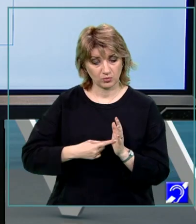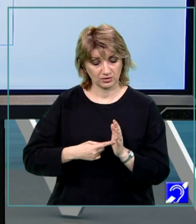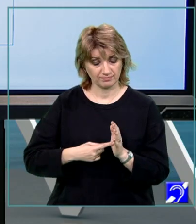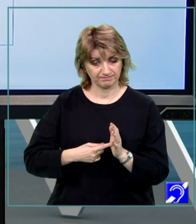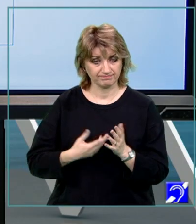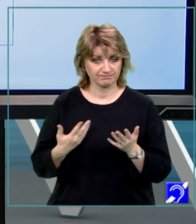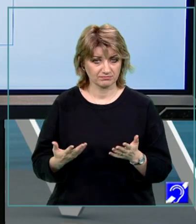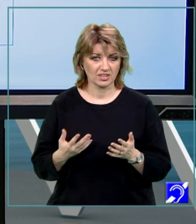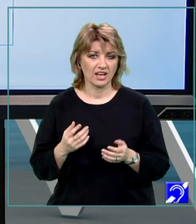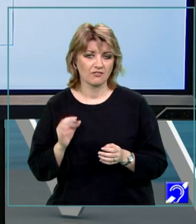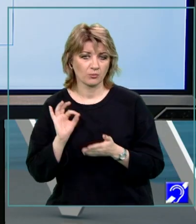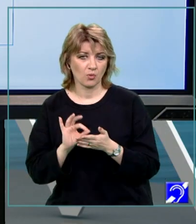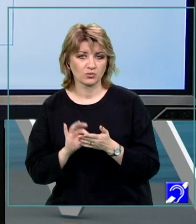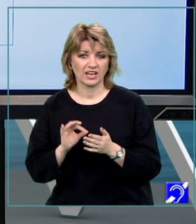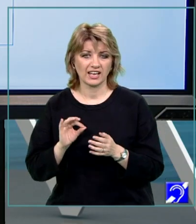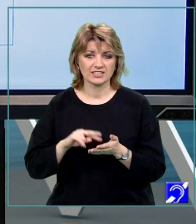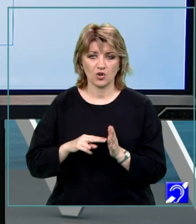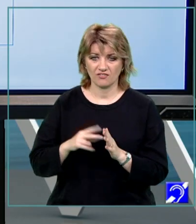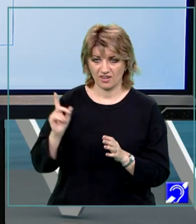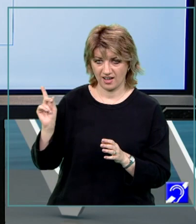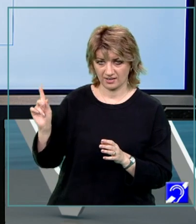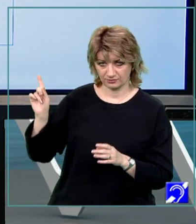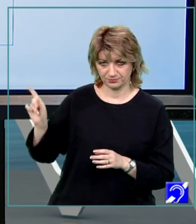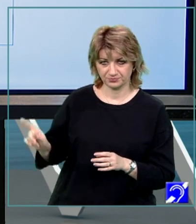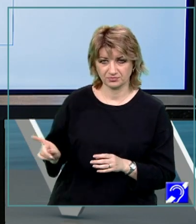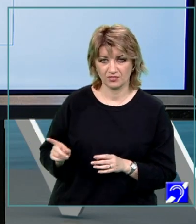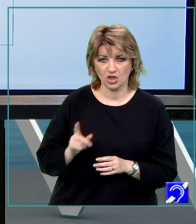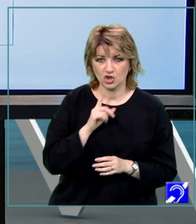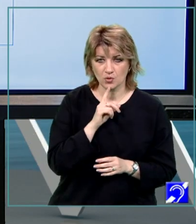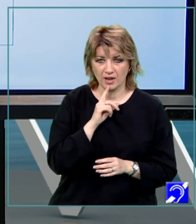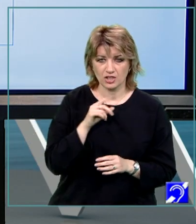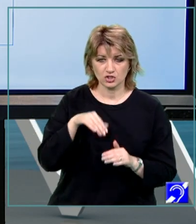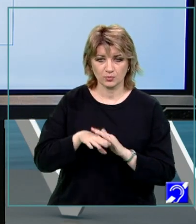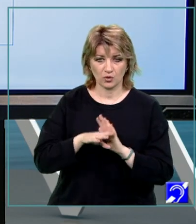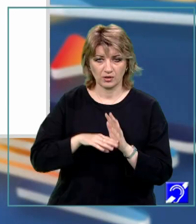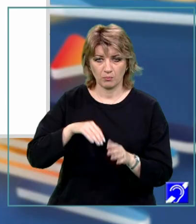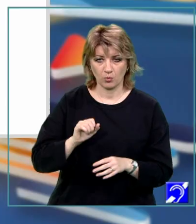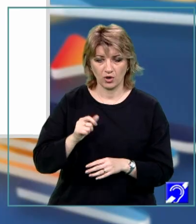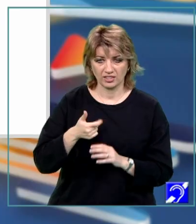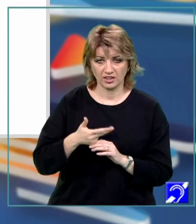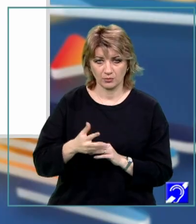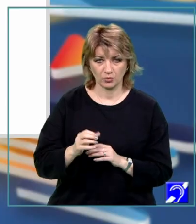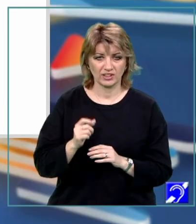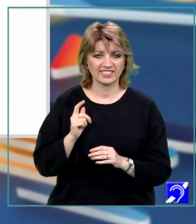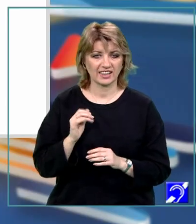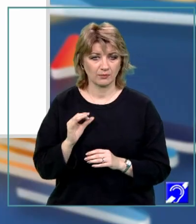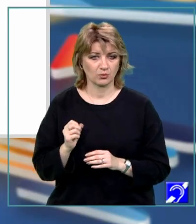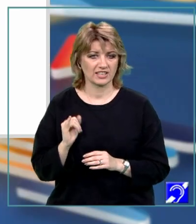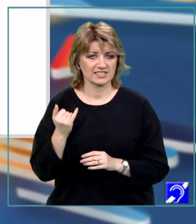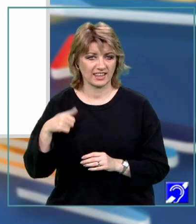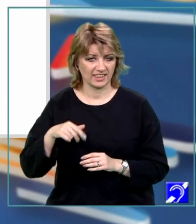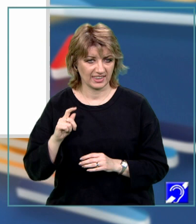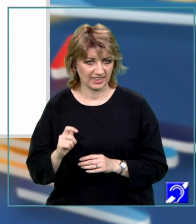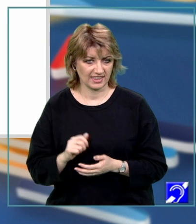Vă propunem spre rezolvare problema anterioară. Observăm că numele subprogramului va fi multiplu, tipul rezultatului întors de